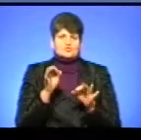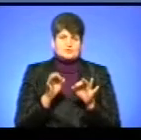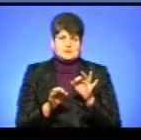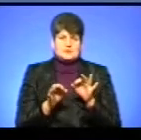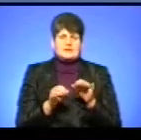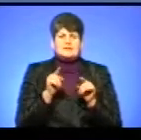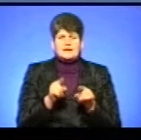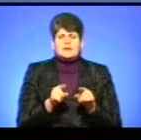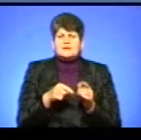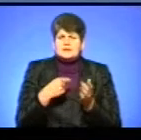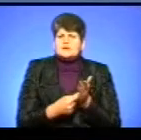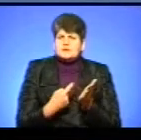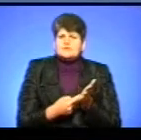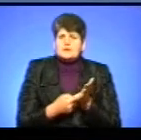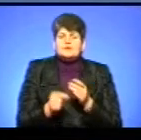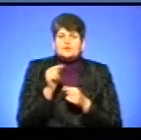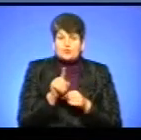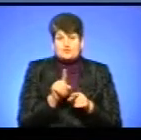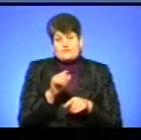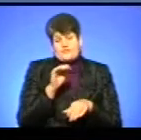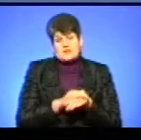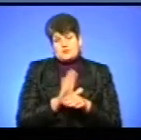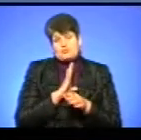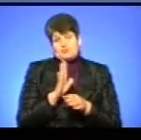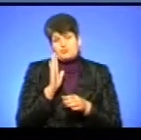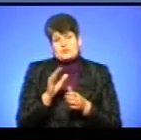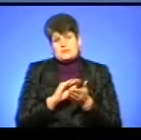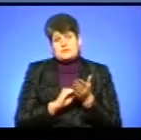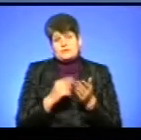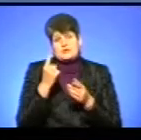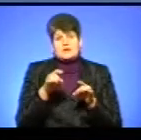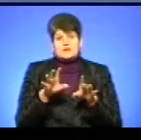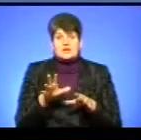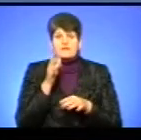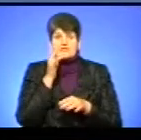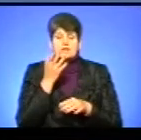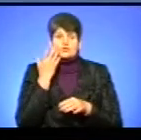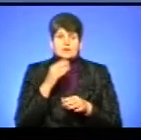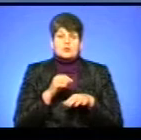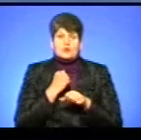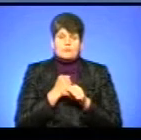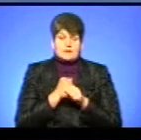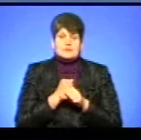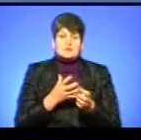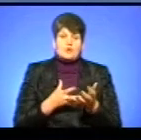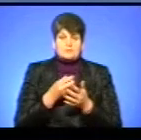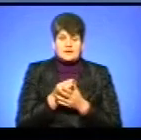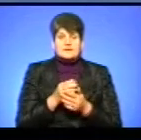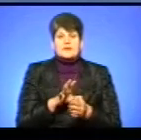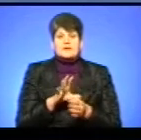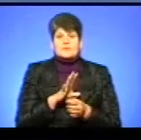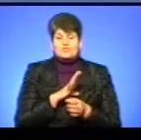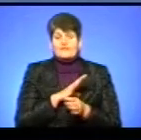так ґрунтовно доводити то, що, по суті, вже буде викладено в одному рішенні. Що в час, коли здійснювалася оплата, дієв абсолютно незаконний